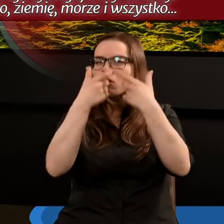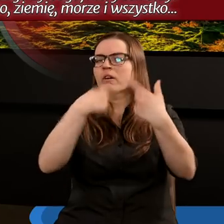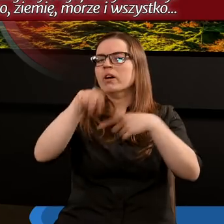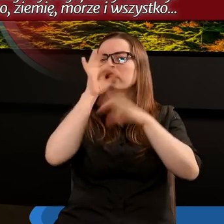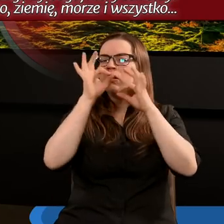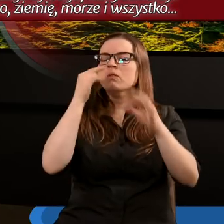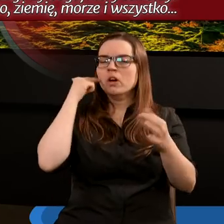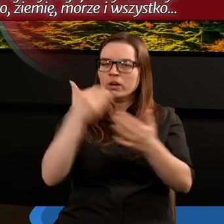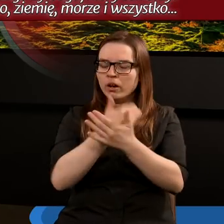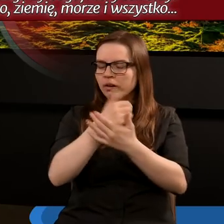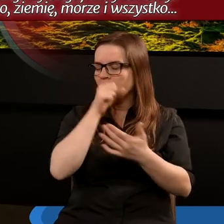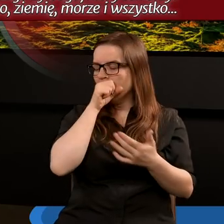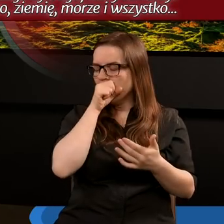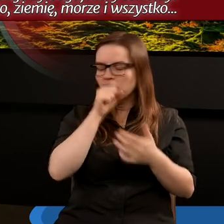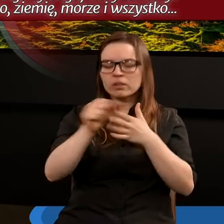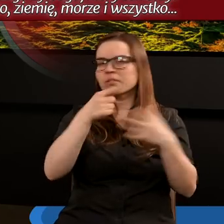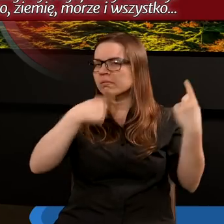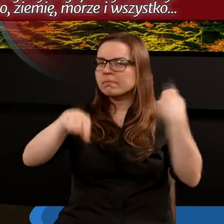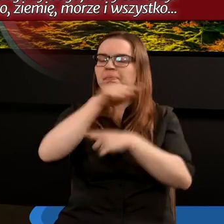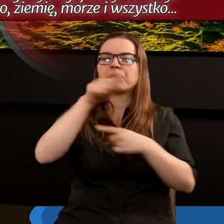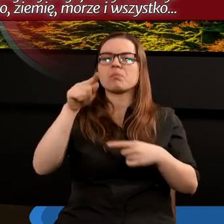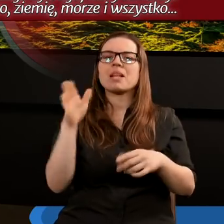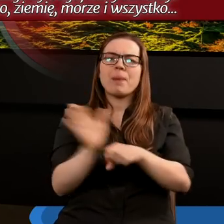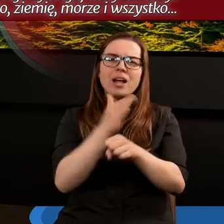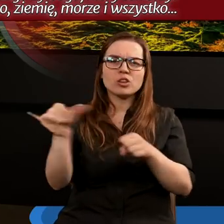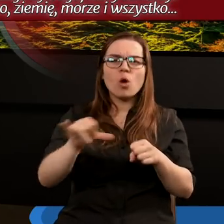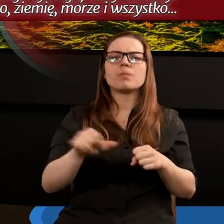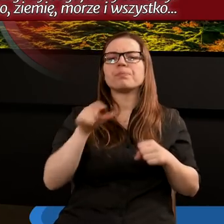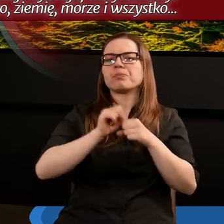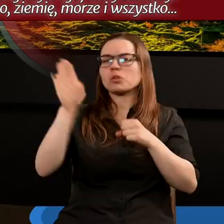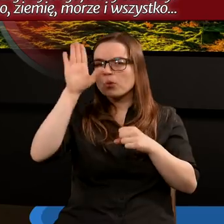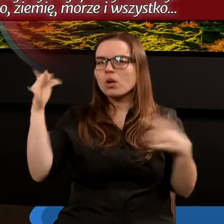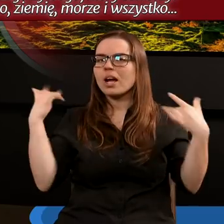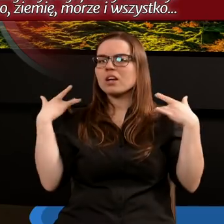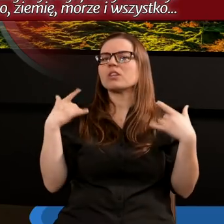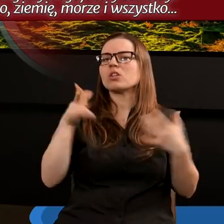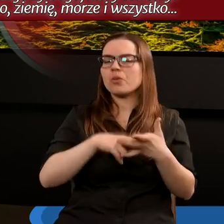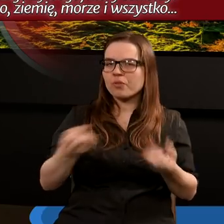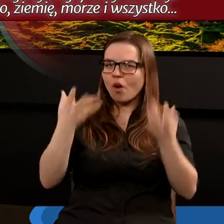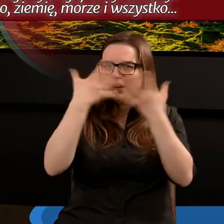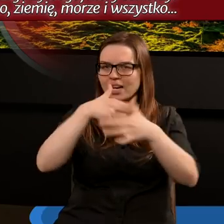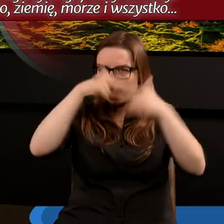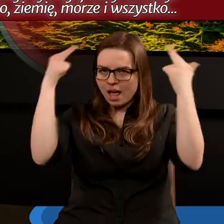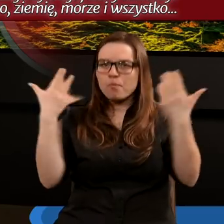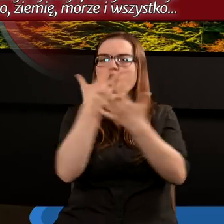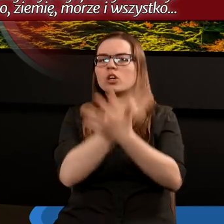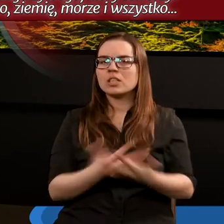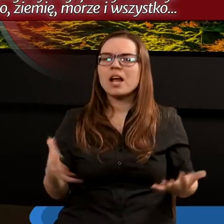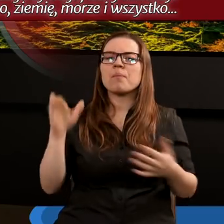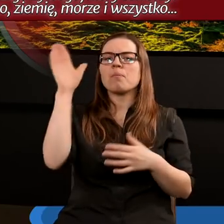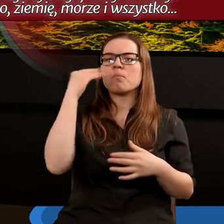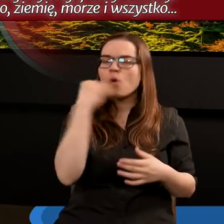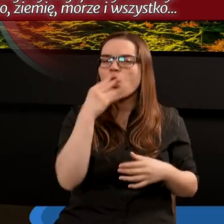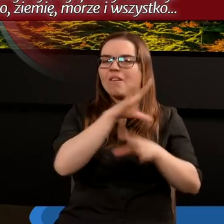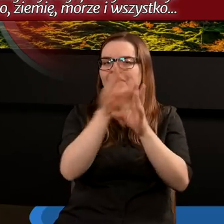dobrą nowinę, abyście się odwrócili od tych marności do Boga Żywego, który stworzył niebo, ziemię, morze